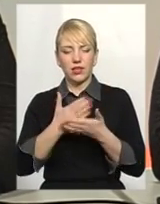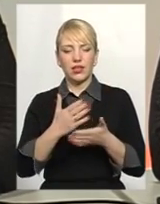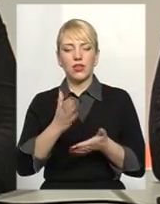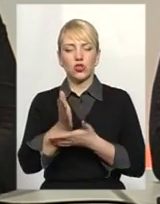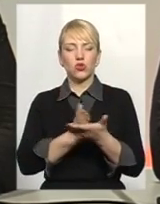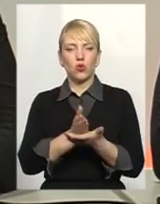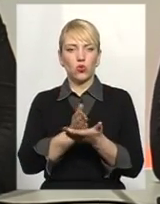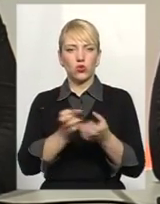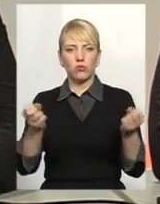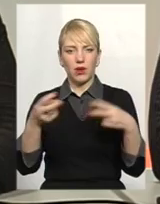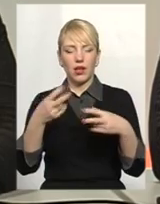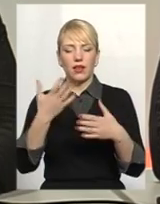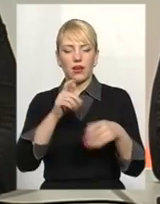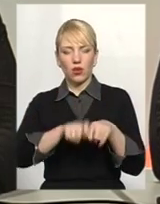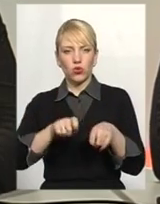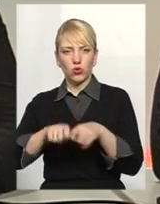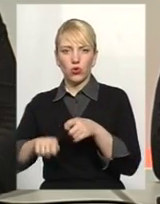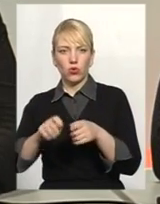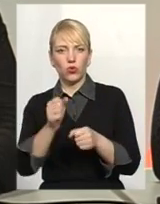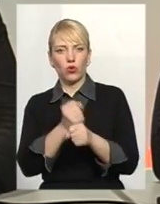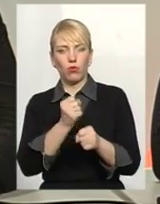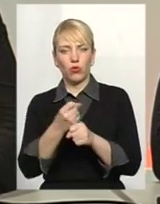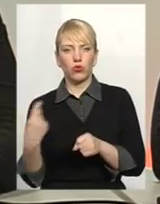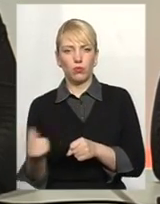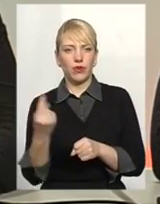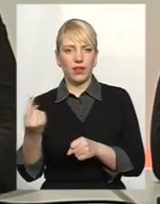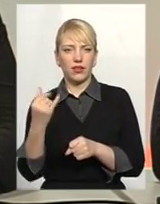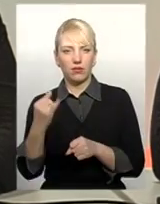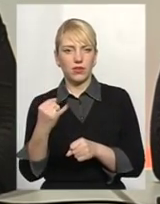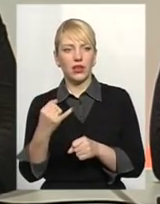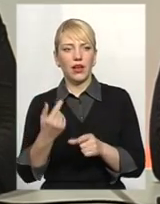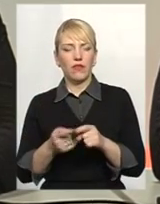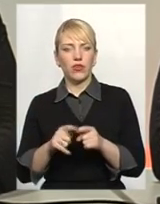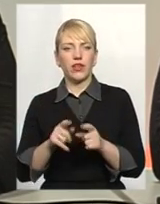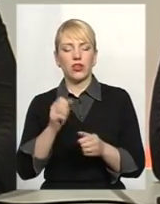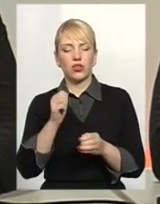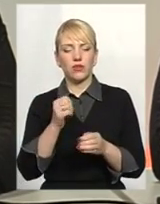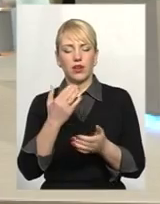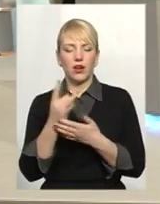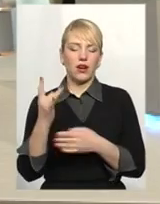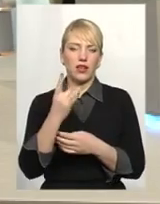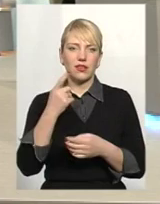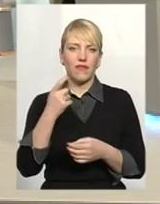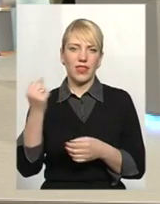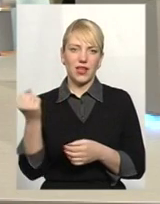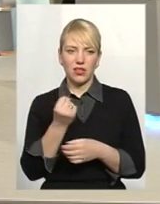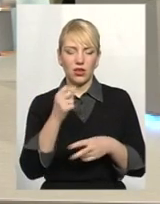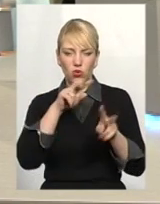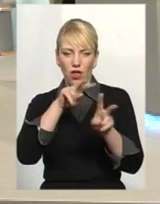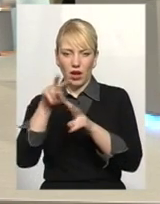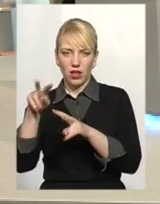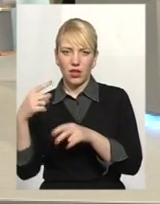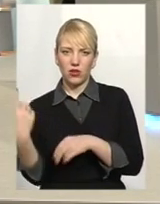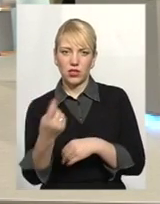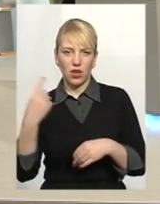метрології, яка контролює роботу даних приладів. Вона практично, ну, нещоденно, раз в неділю наглядає за роботою, тому, що ці